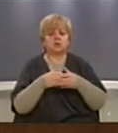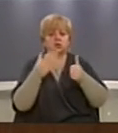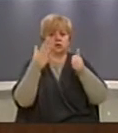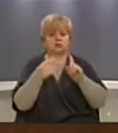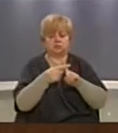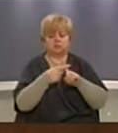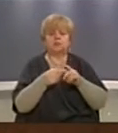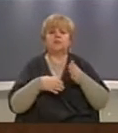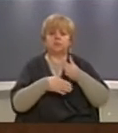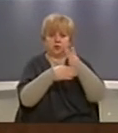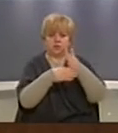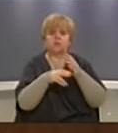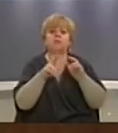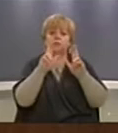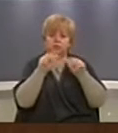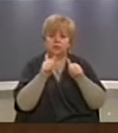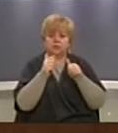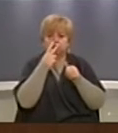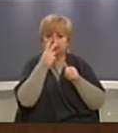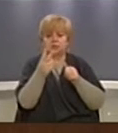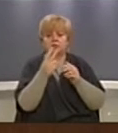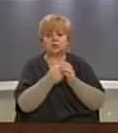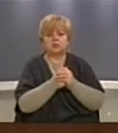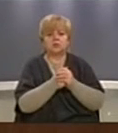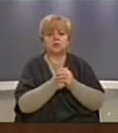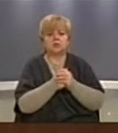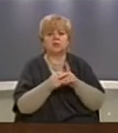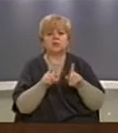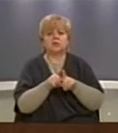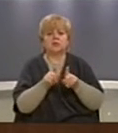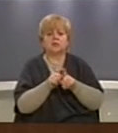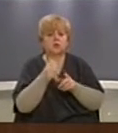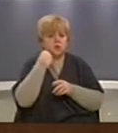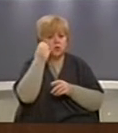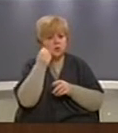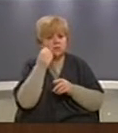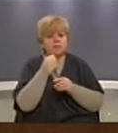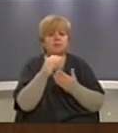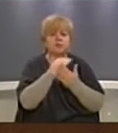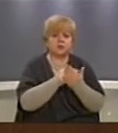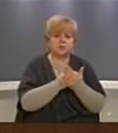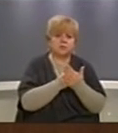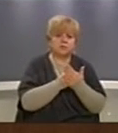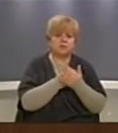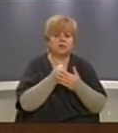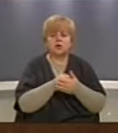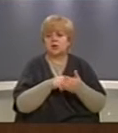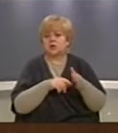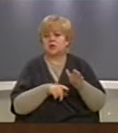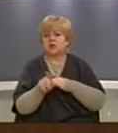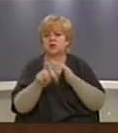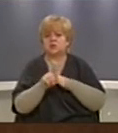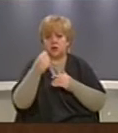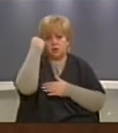apërkrakë këtë ligjë, por, duke pasur parasyshte, pjesar të komunitetit Rom i kanë humbur pronat e tyre duku ularguar nga Kosovat që më